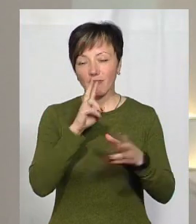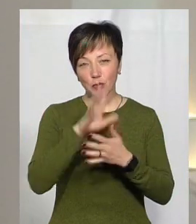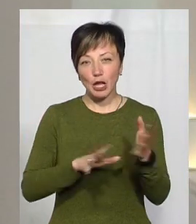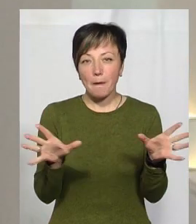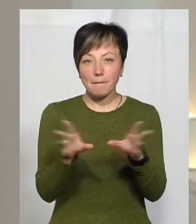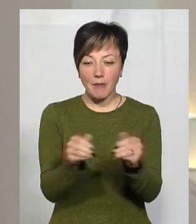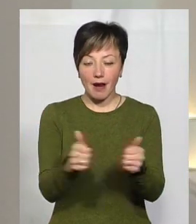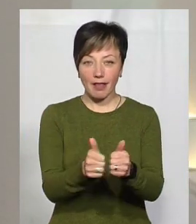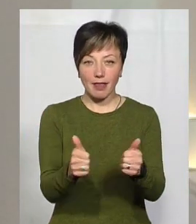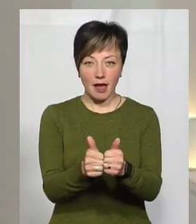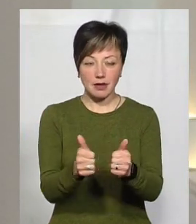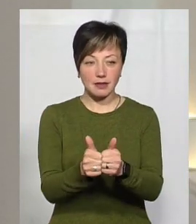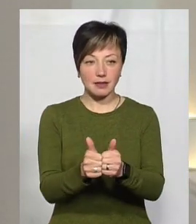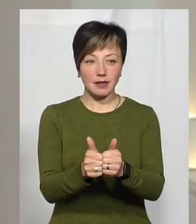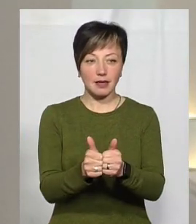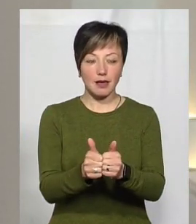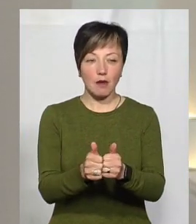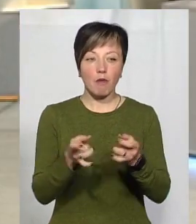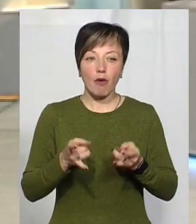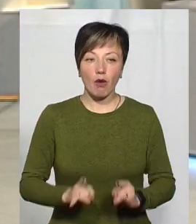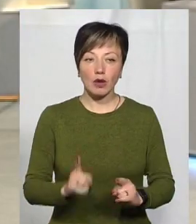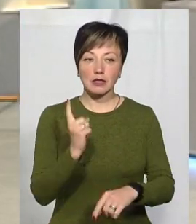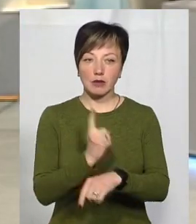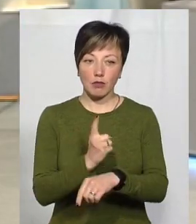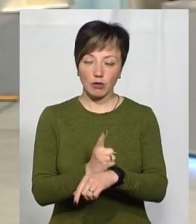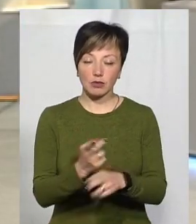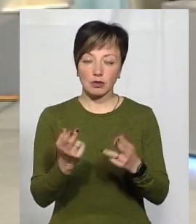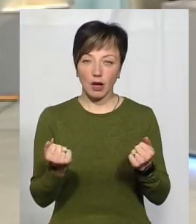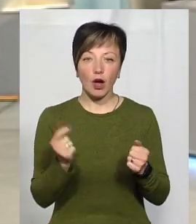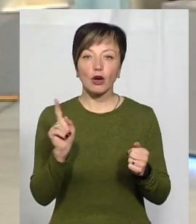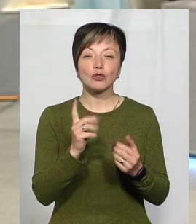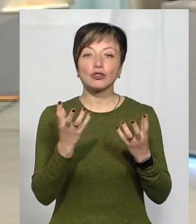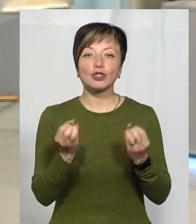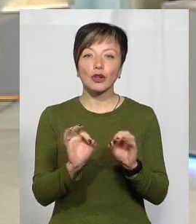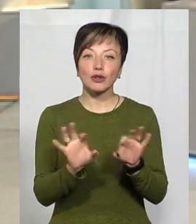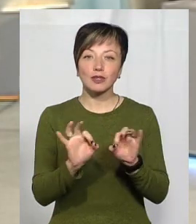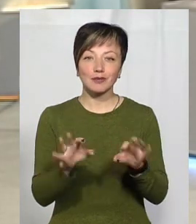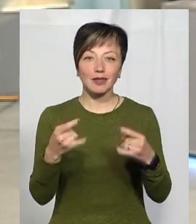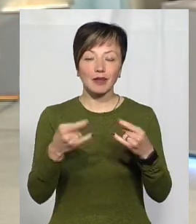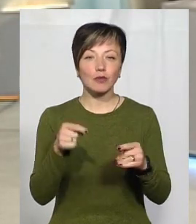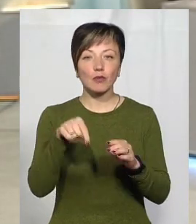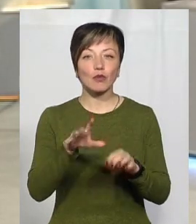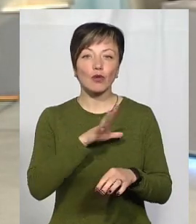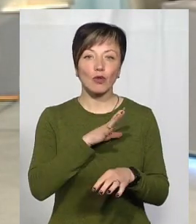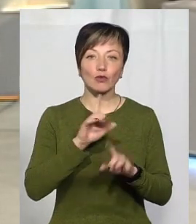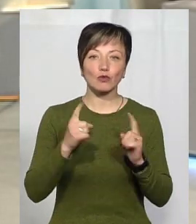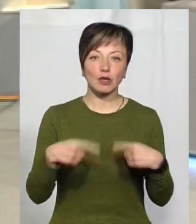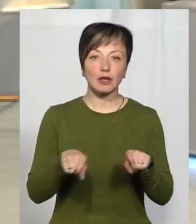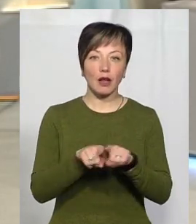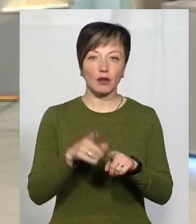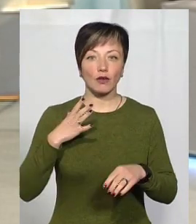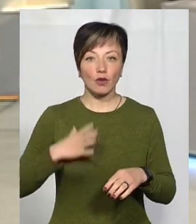заборонені. Ми відкрили, але знову заборонили. А що там ще, розкажіть телеглядачам, що там було, чому так